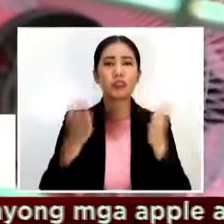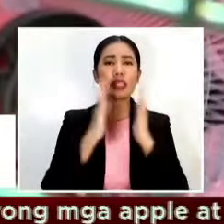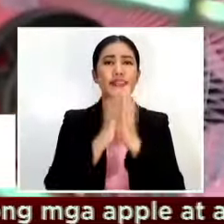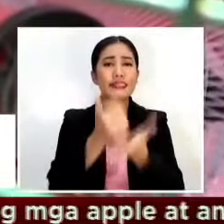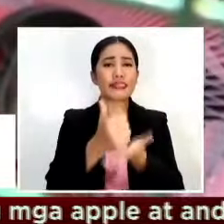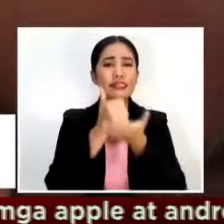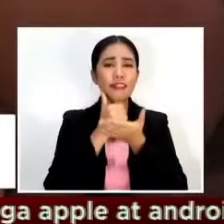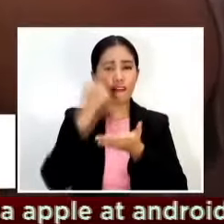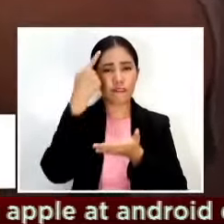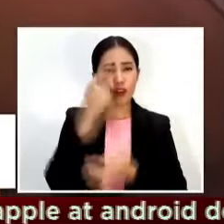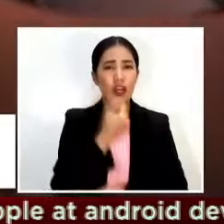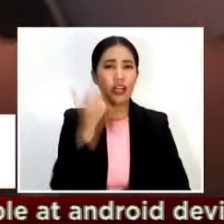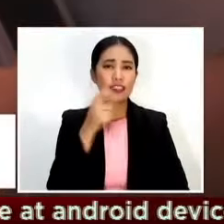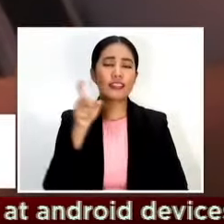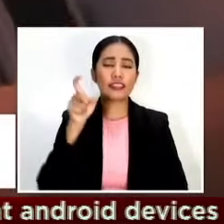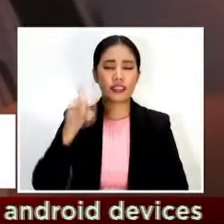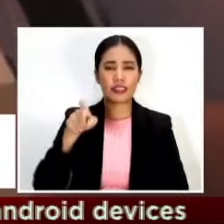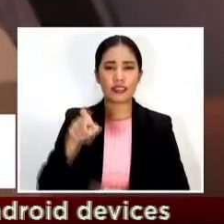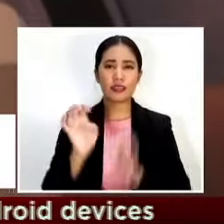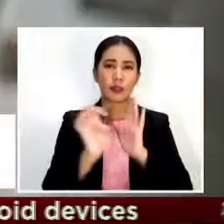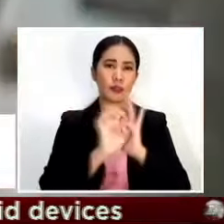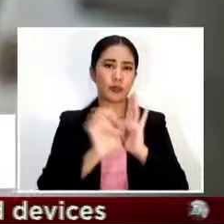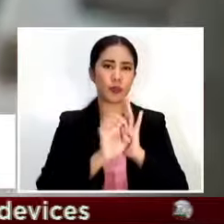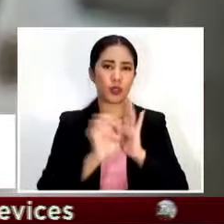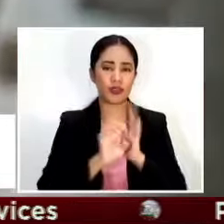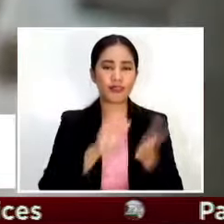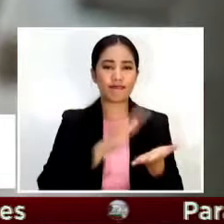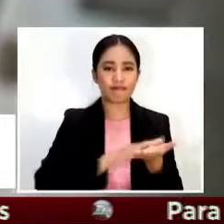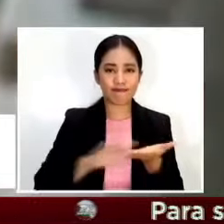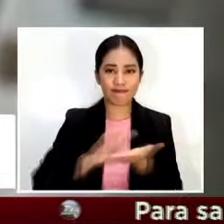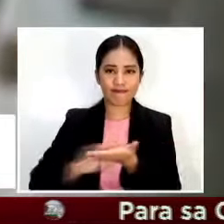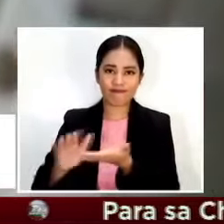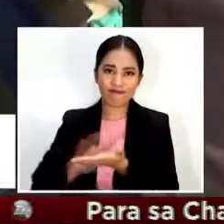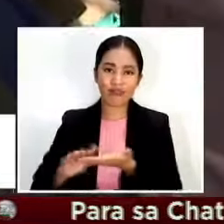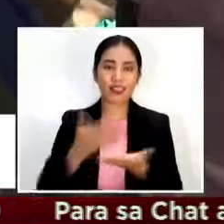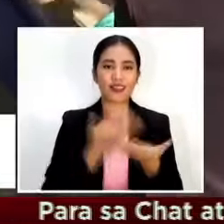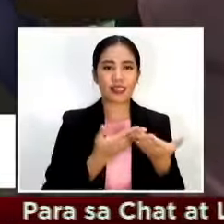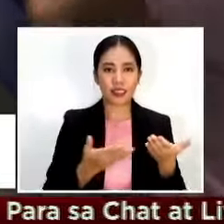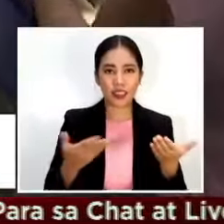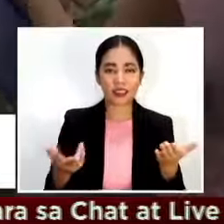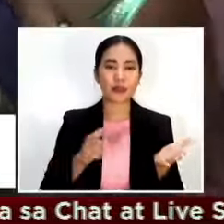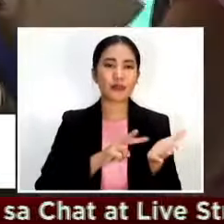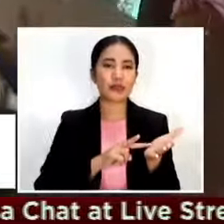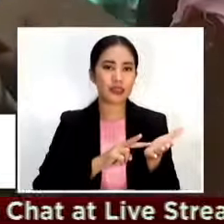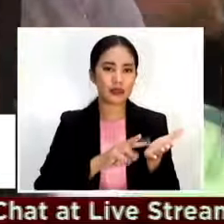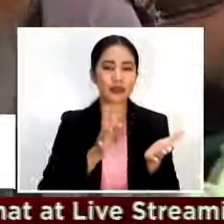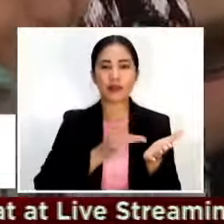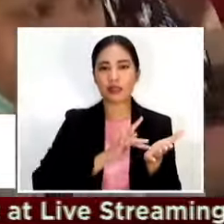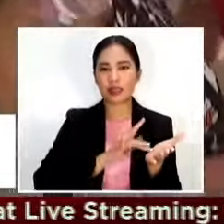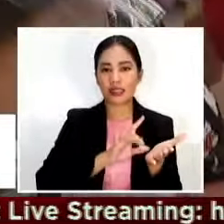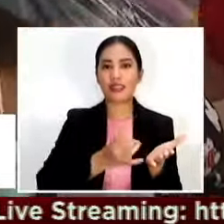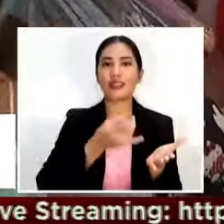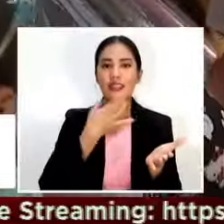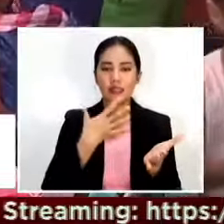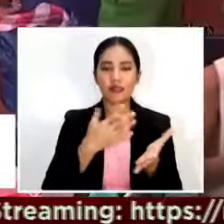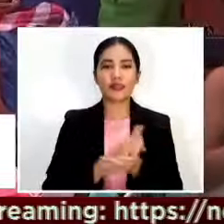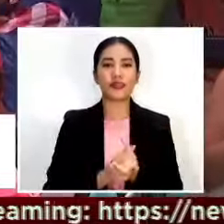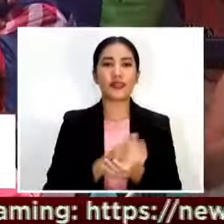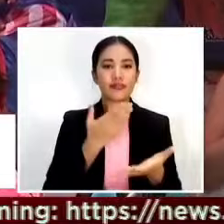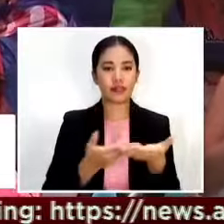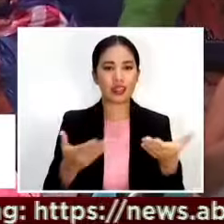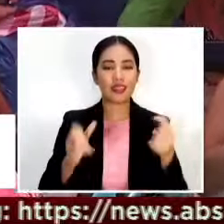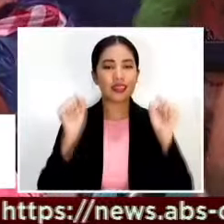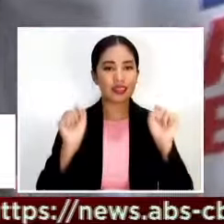pangangailangan gaya ng hygiene products vitamina gamot at maging mga materyales na makatutulong sa